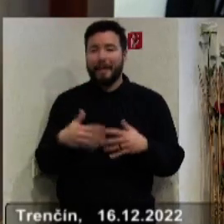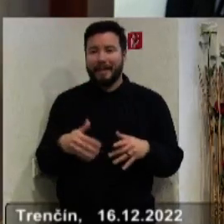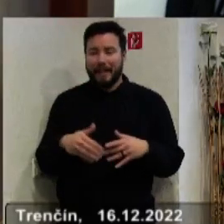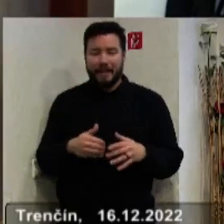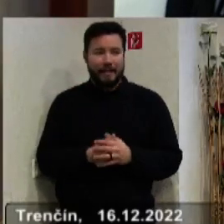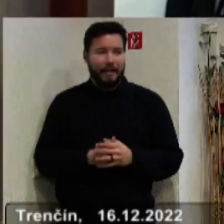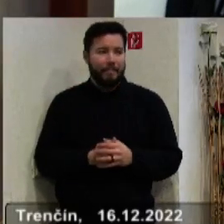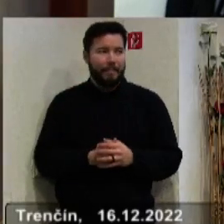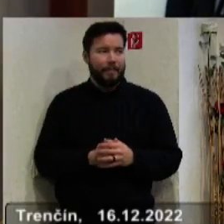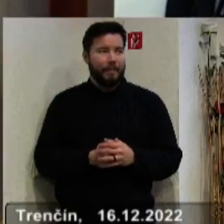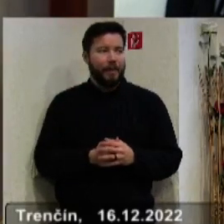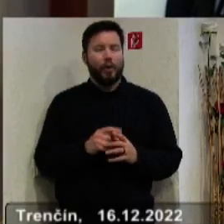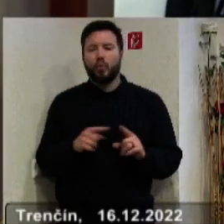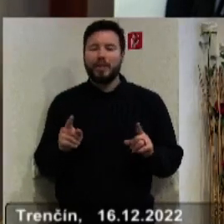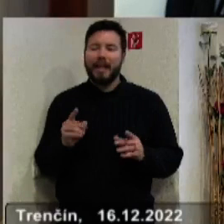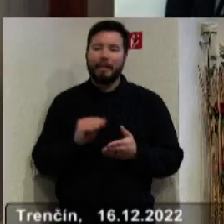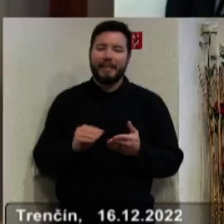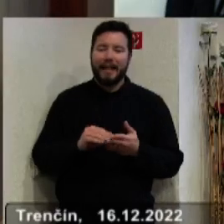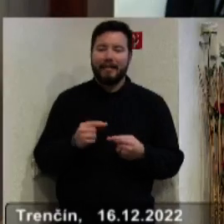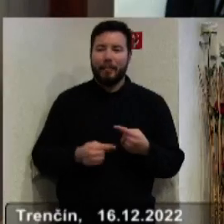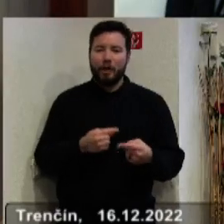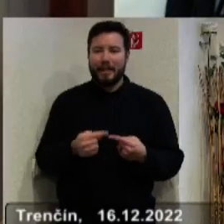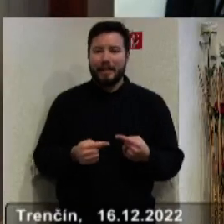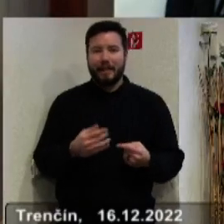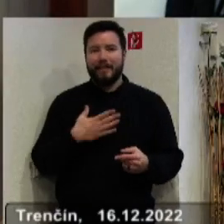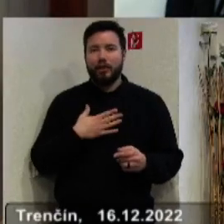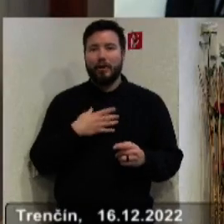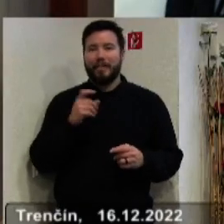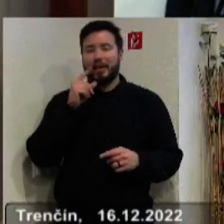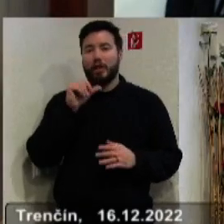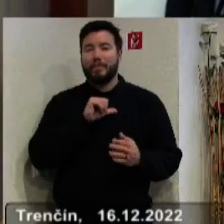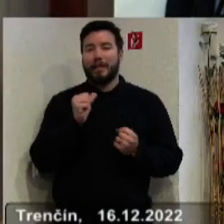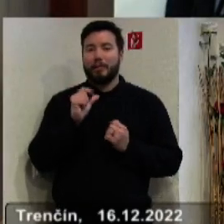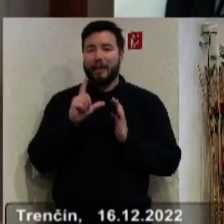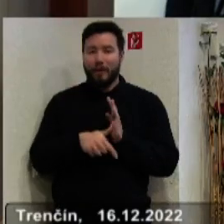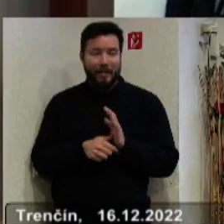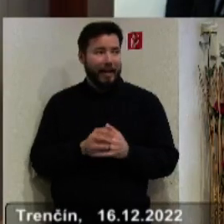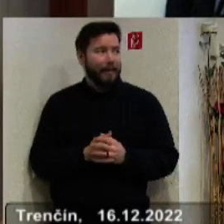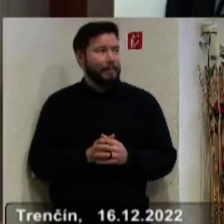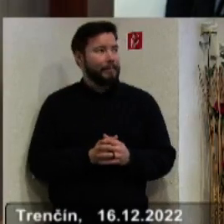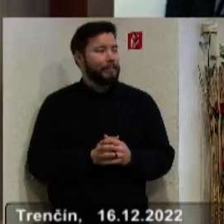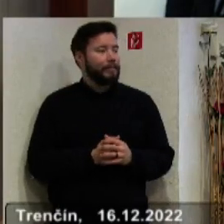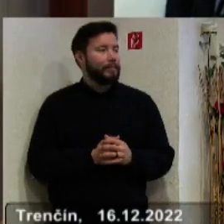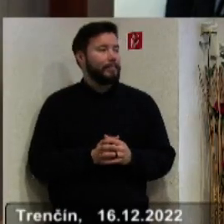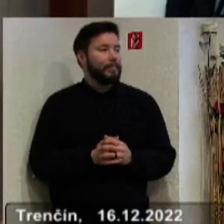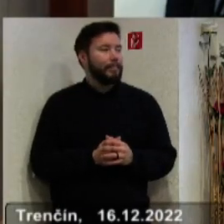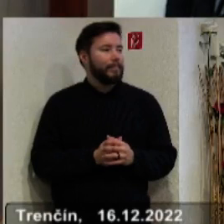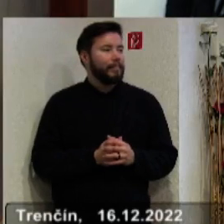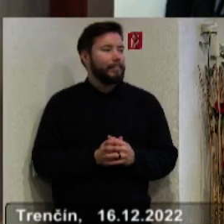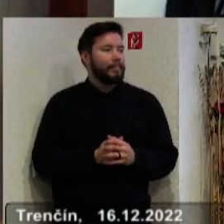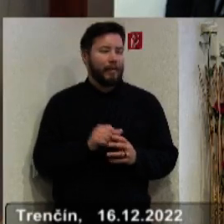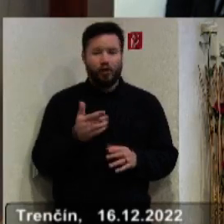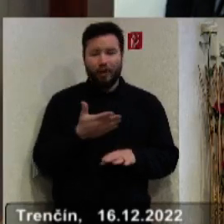vybraných administratívnych procesov v prostredí Trenčanského samosprávneho kraja. Predtým neho teda